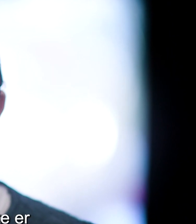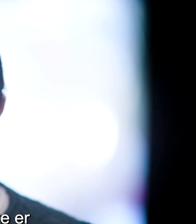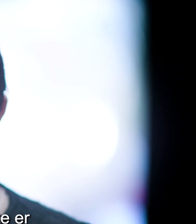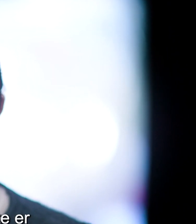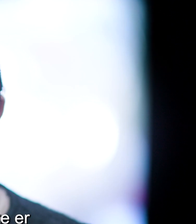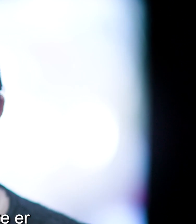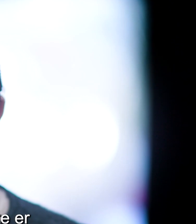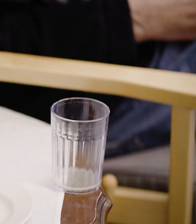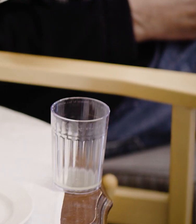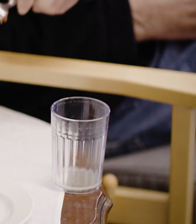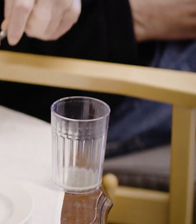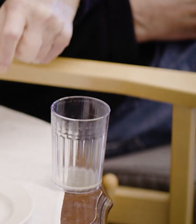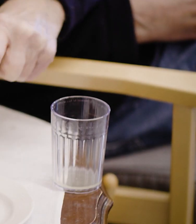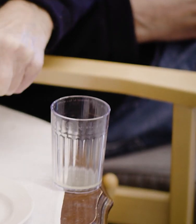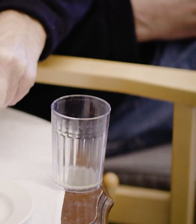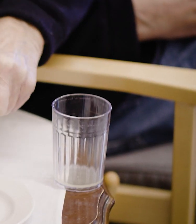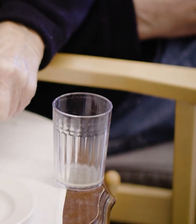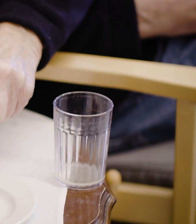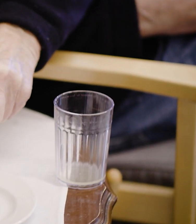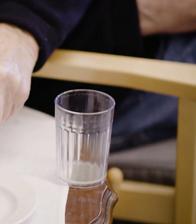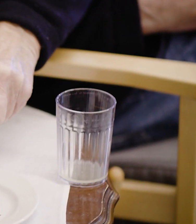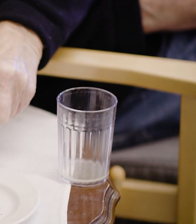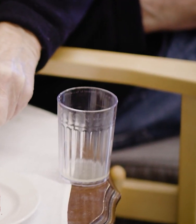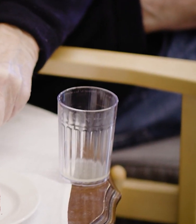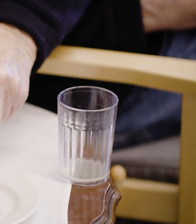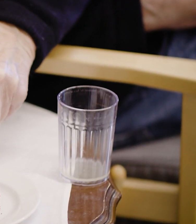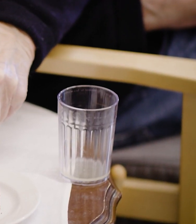er noe jeg får til. Det er jo ekstremt viktig.